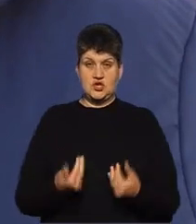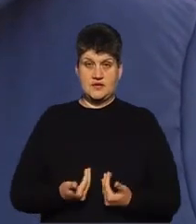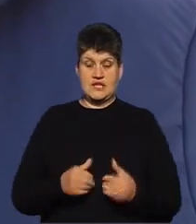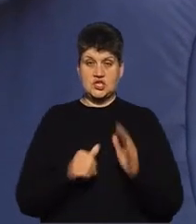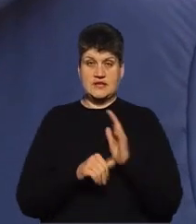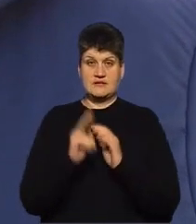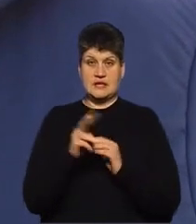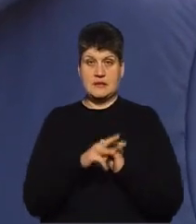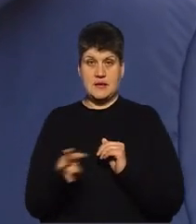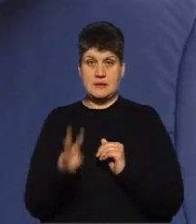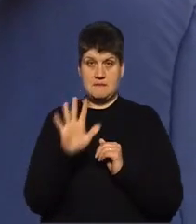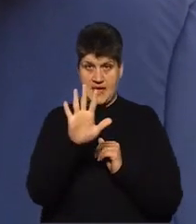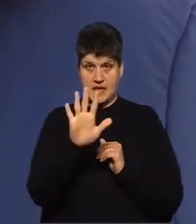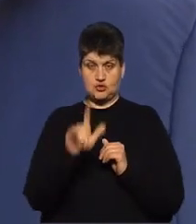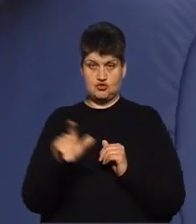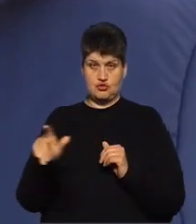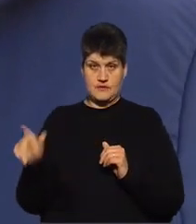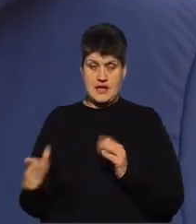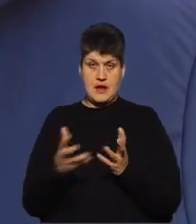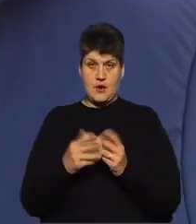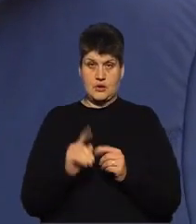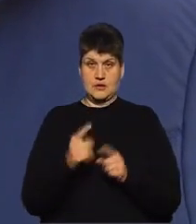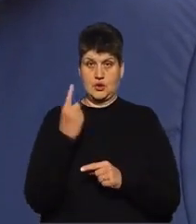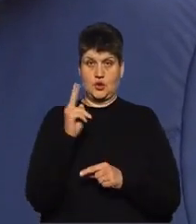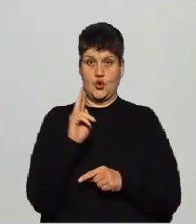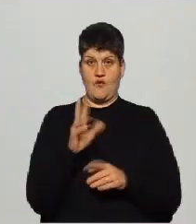чоловік, рахують тільки, хто є власник.